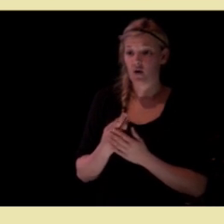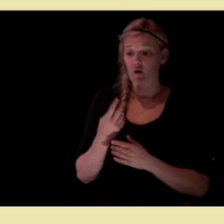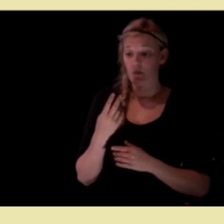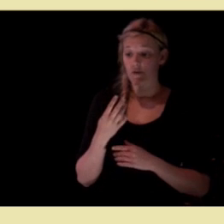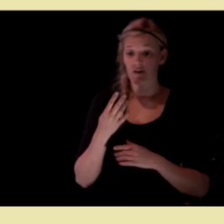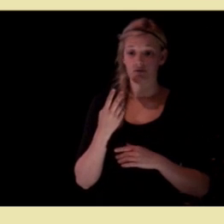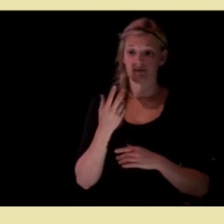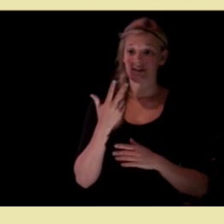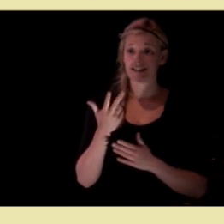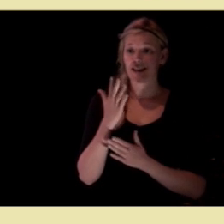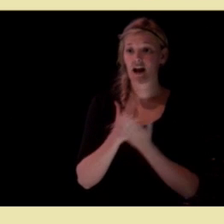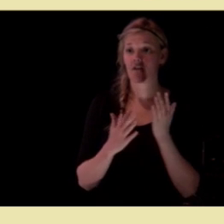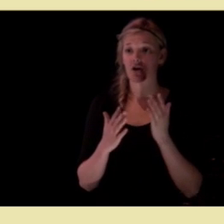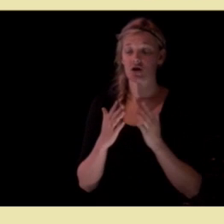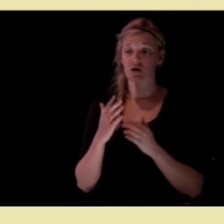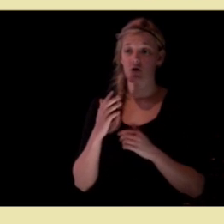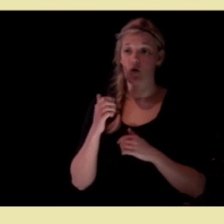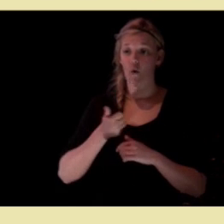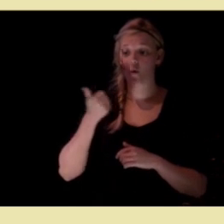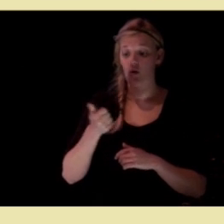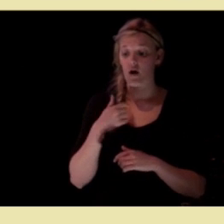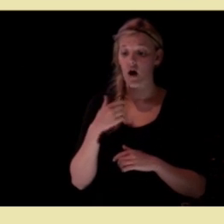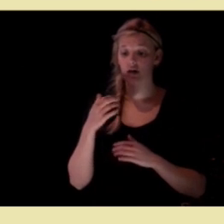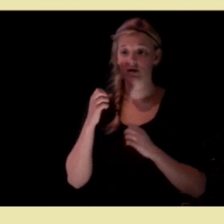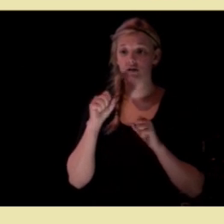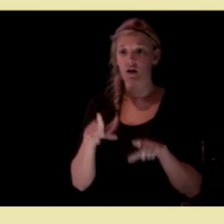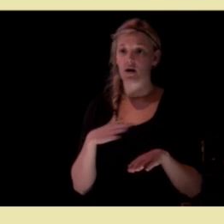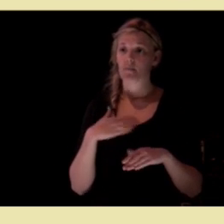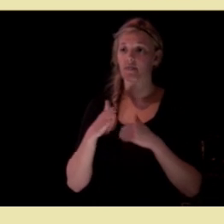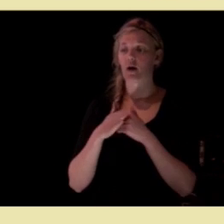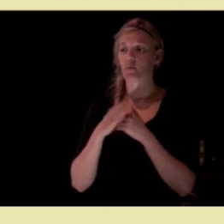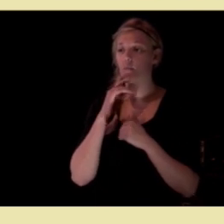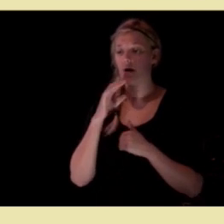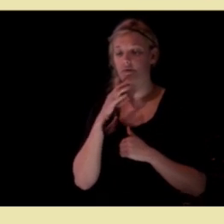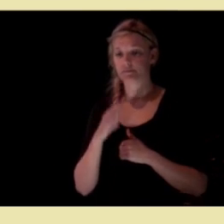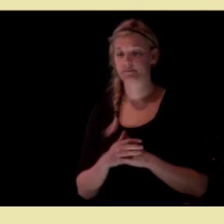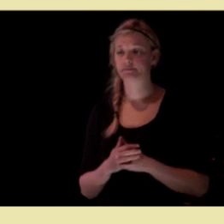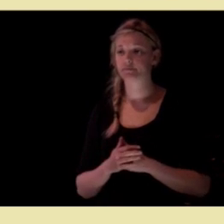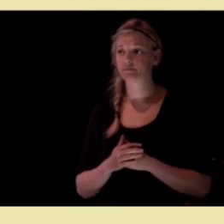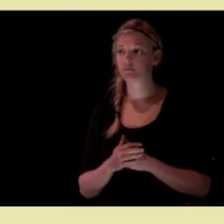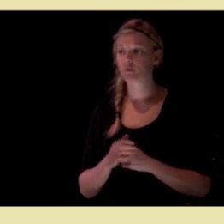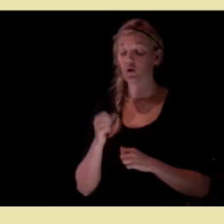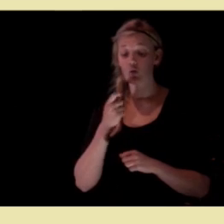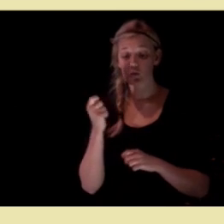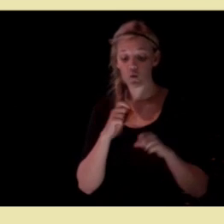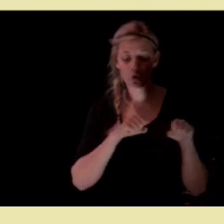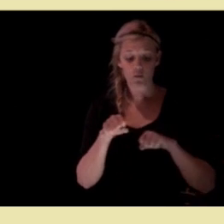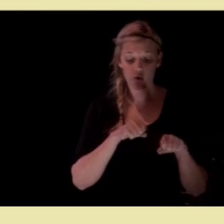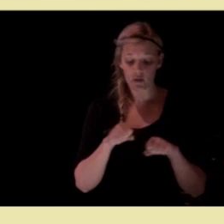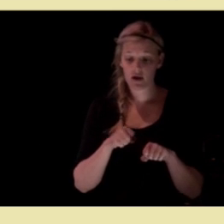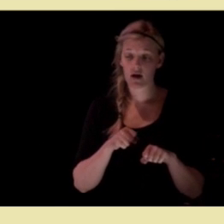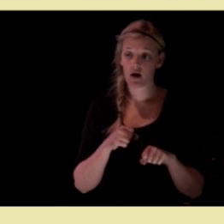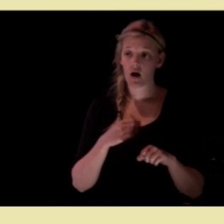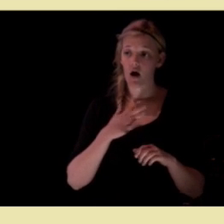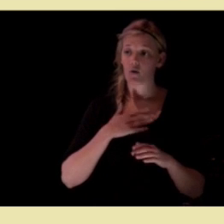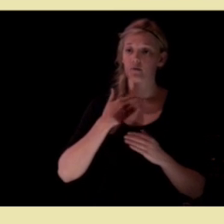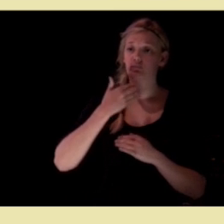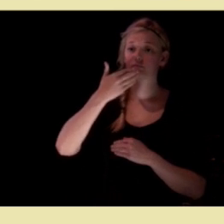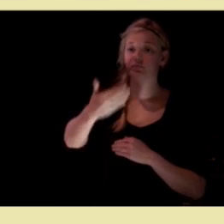så har 9 av 10 kommuner startet med nabopraten. Noen kommuner har kommet langt i reelle